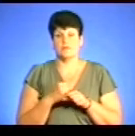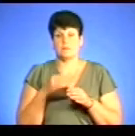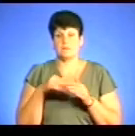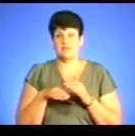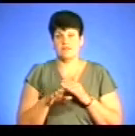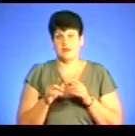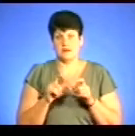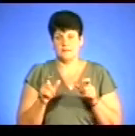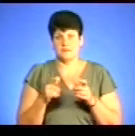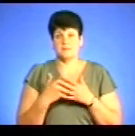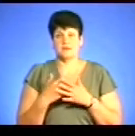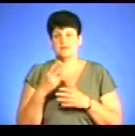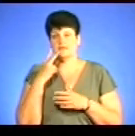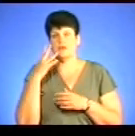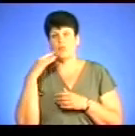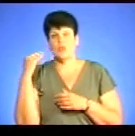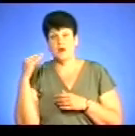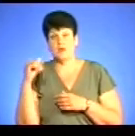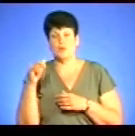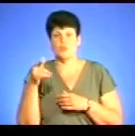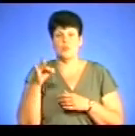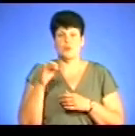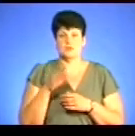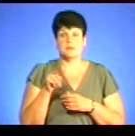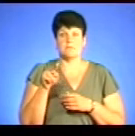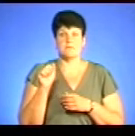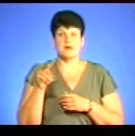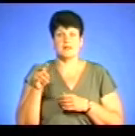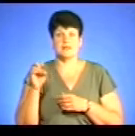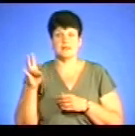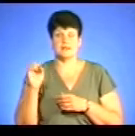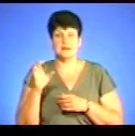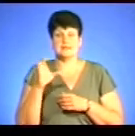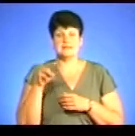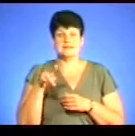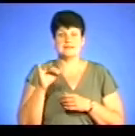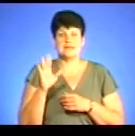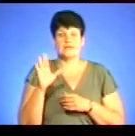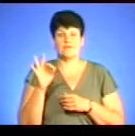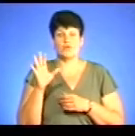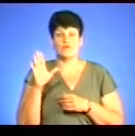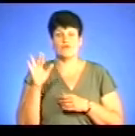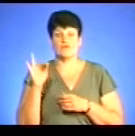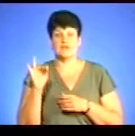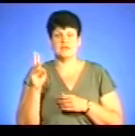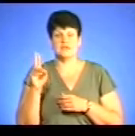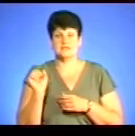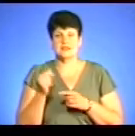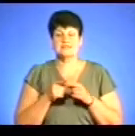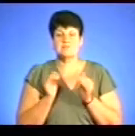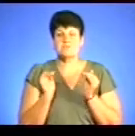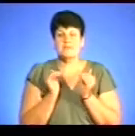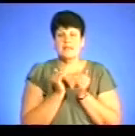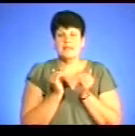скажімо, в Болгарії чи там в Угорщині, оця палянка є в них і так числівовіться, це є такі малешненькі мануфактури,